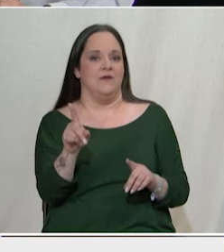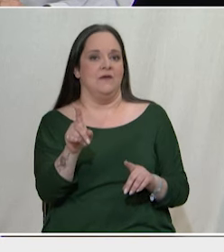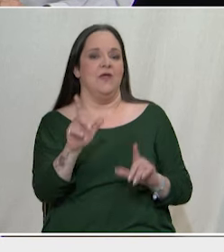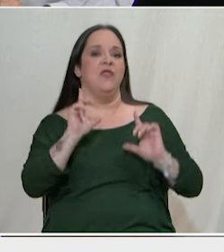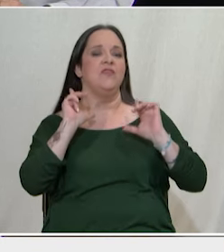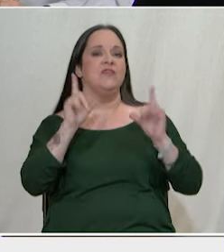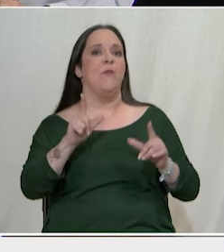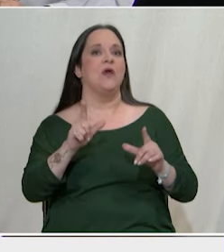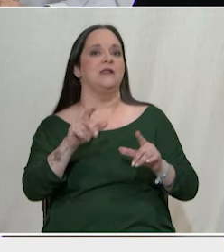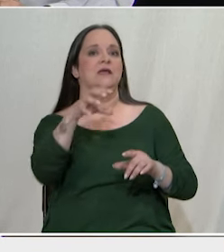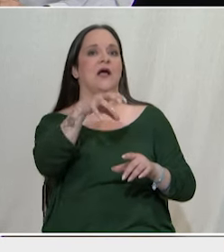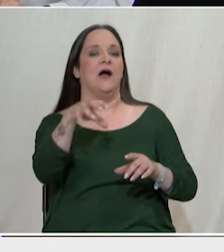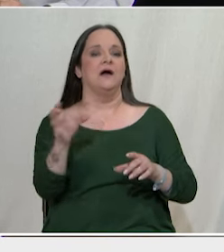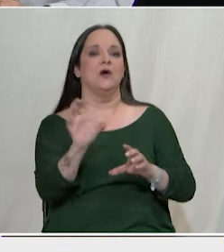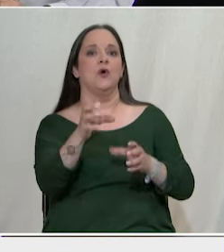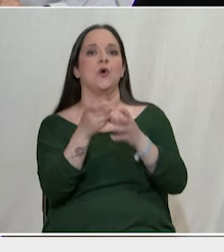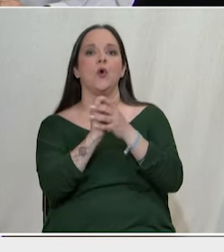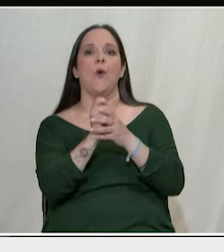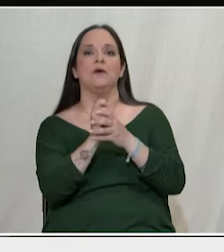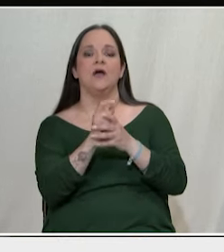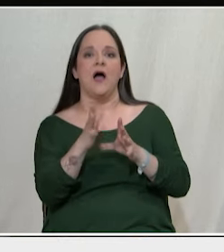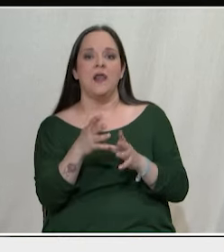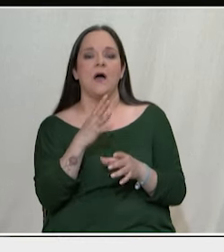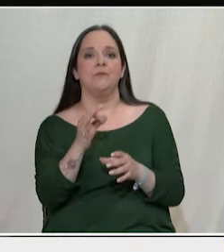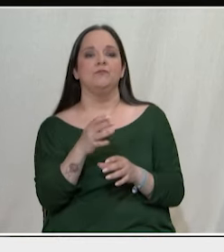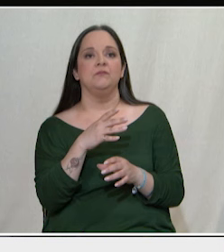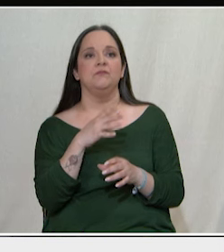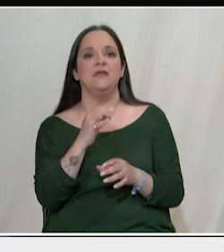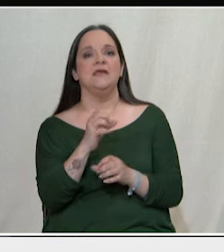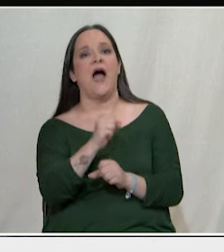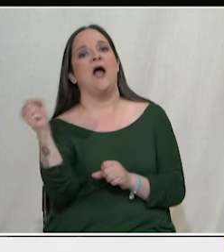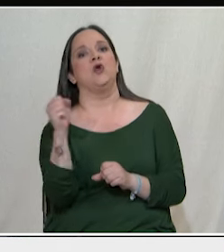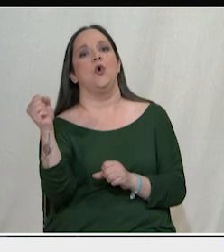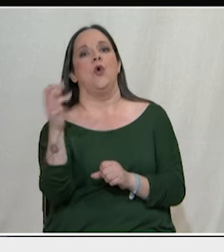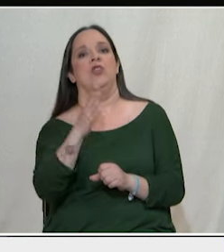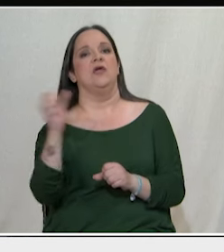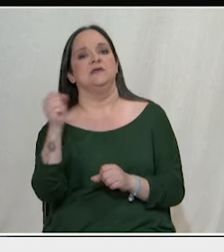δημοκρατικά κόμματα όποιο και έναν αυτό αλλά να πηγαίνουμε στη λεγόμενη ακροδεξιά με ό,τι αυτό σημαίνει